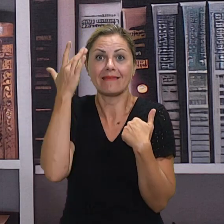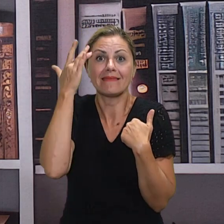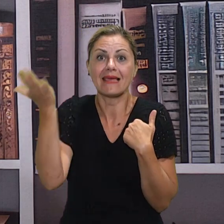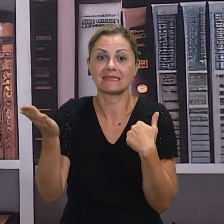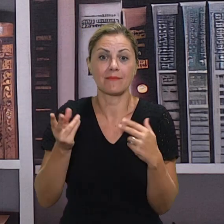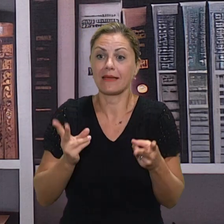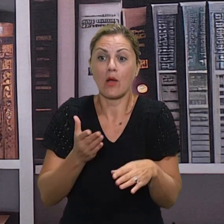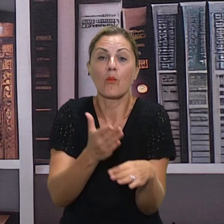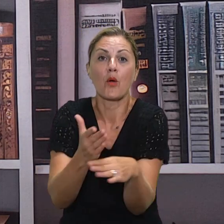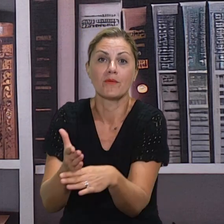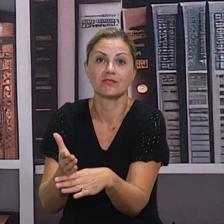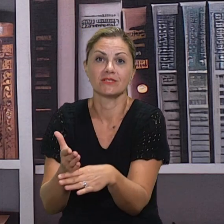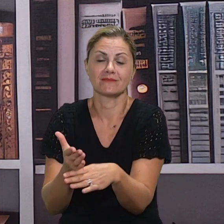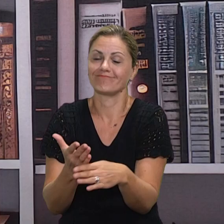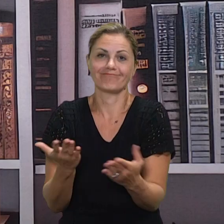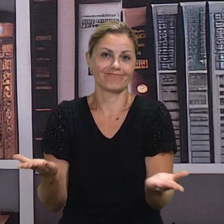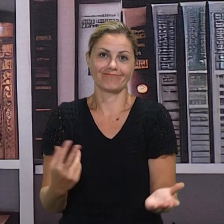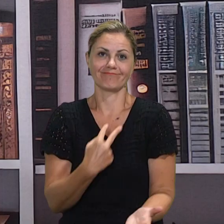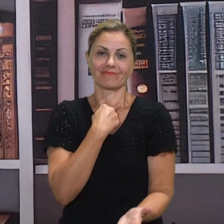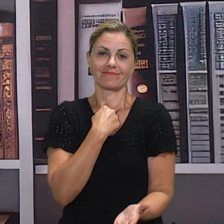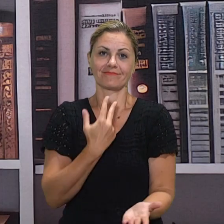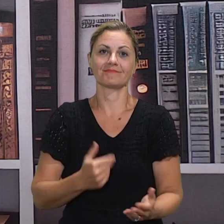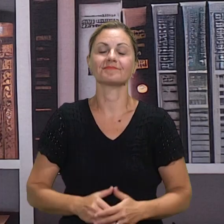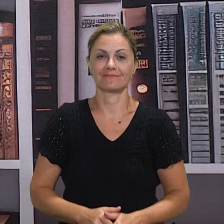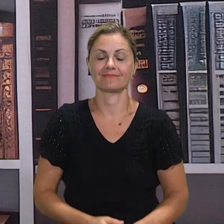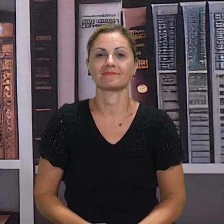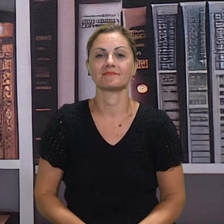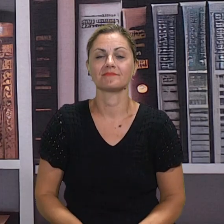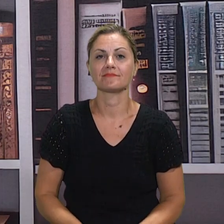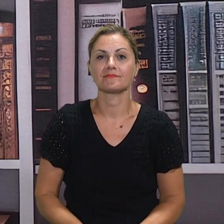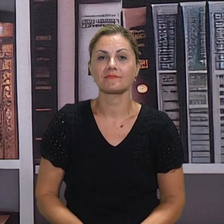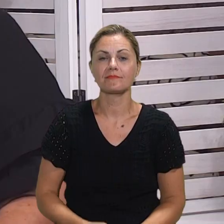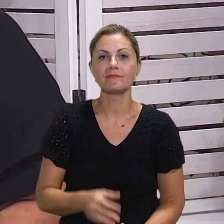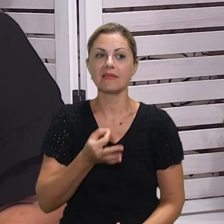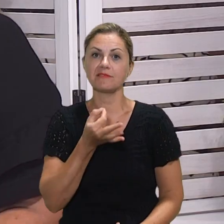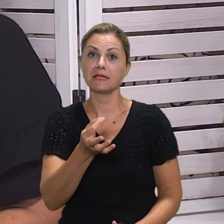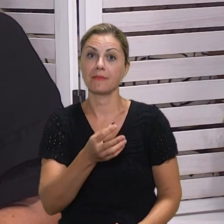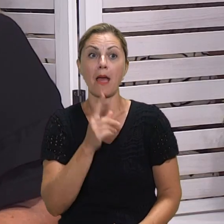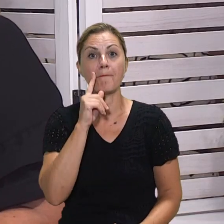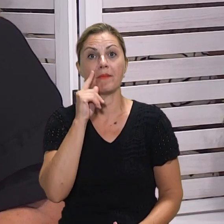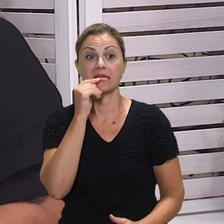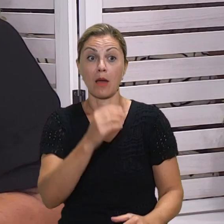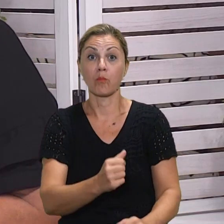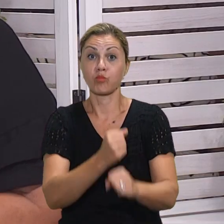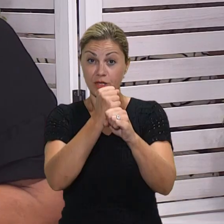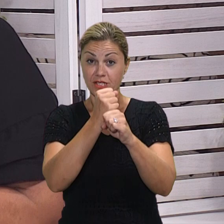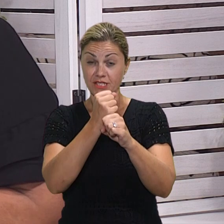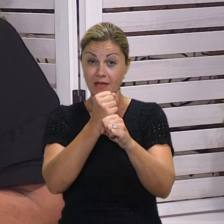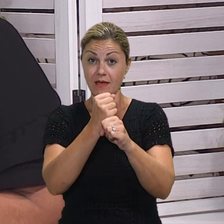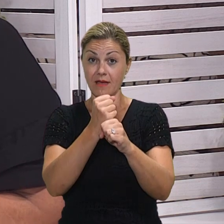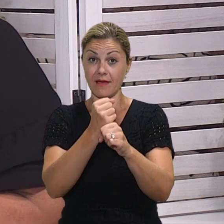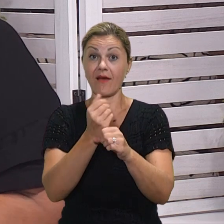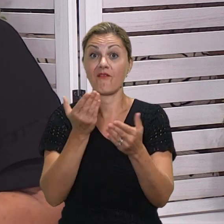najvažnije je da izrastu u dobre osobe. A bez roditelja to ne može uići. Je li vas tu podržavaju? Zato što uvijek pričamo kako roditelji